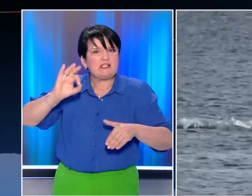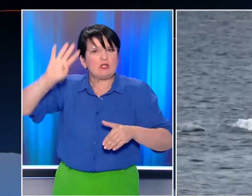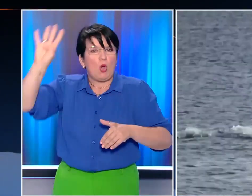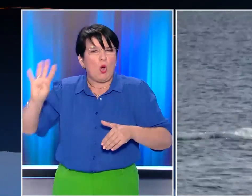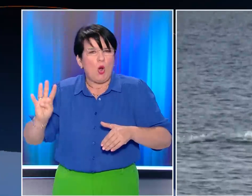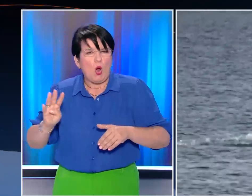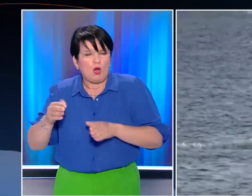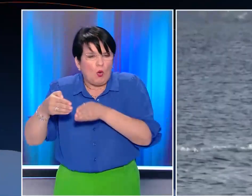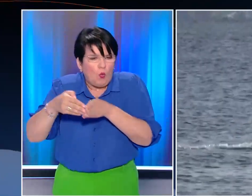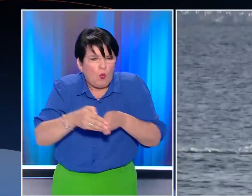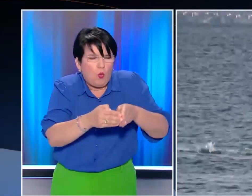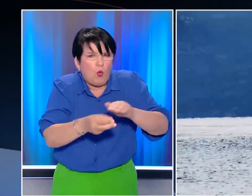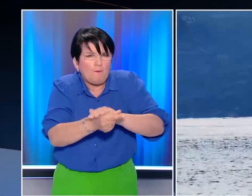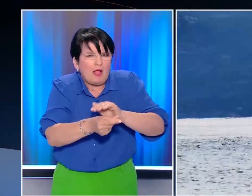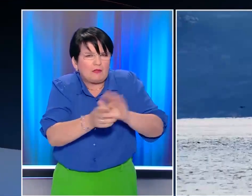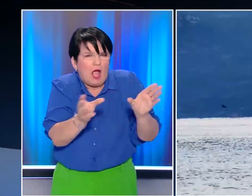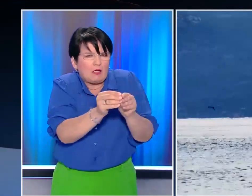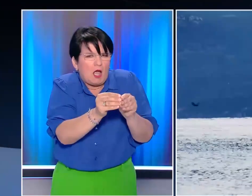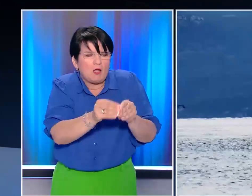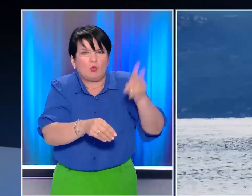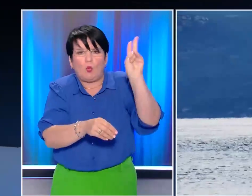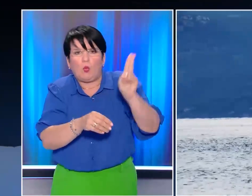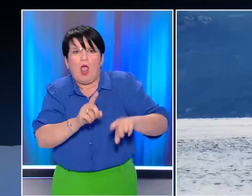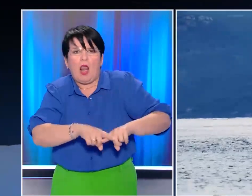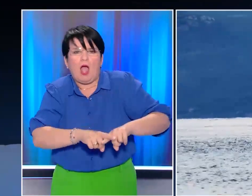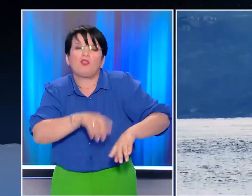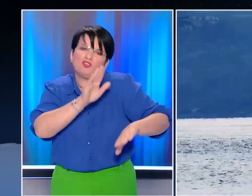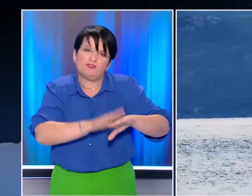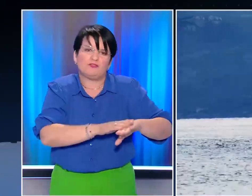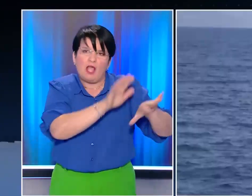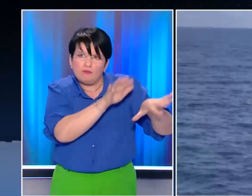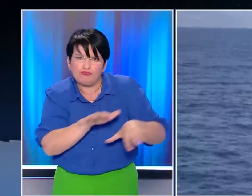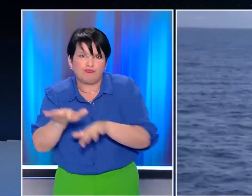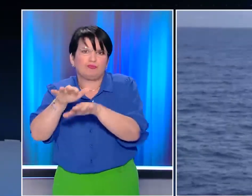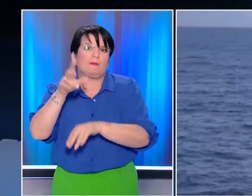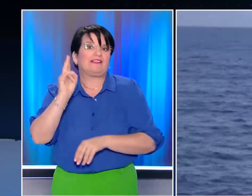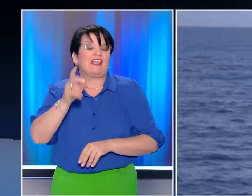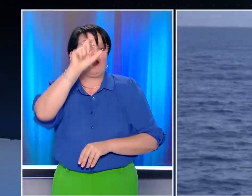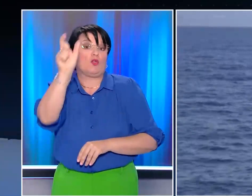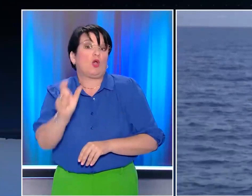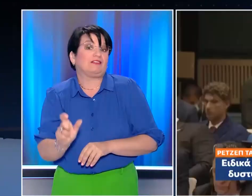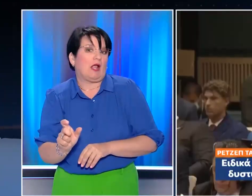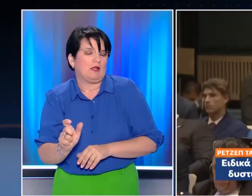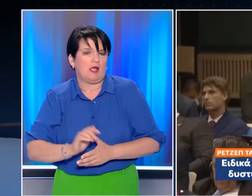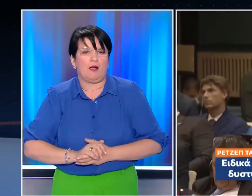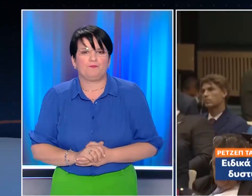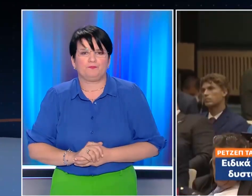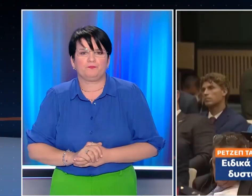Τούρκους διακινητές μεταναστών Εξαπολύοντας μια νέα επίθεση Καλά προετοιμασμένη όπως φάνηκε Εναντίον της Ελλάδας